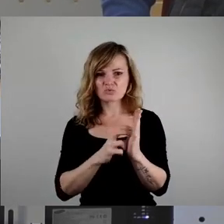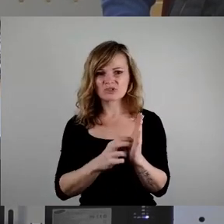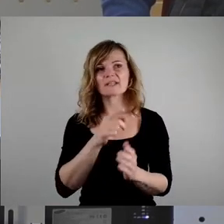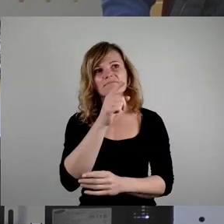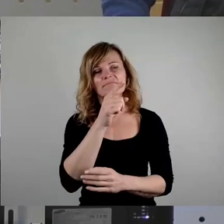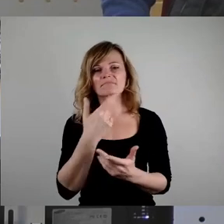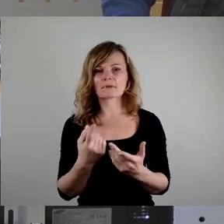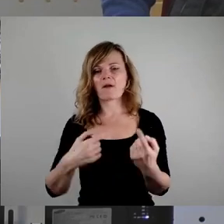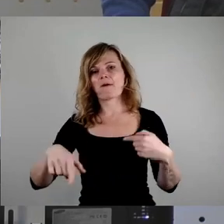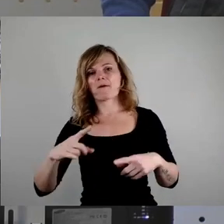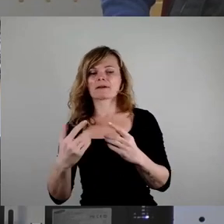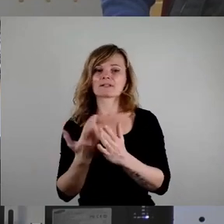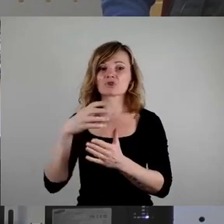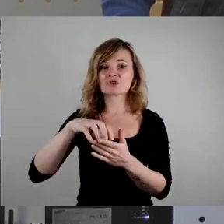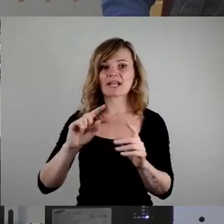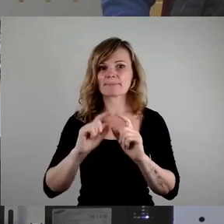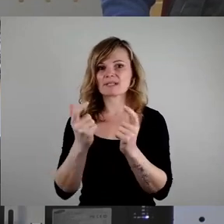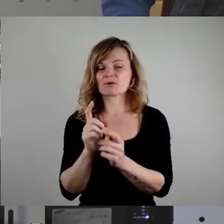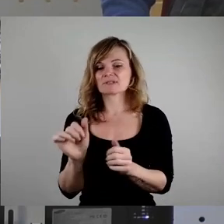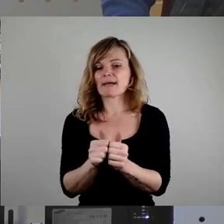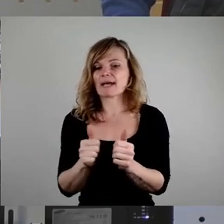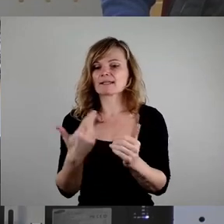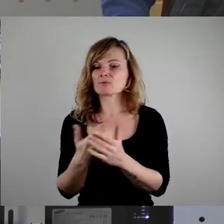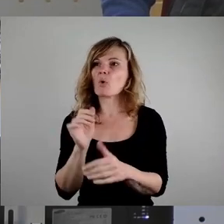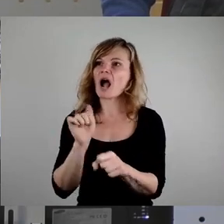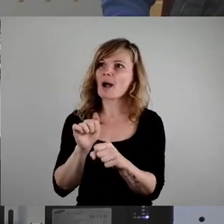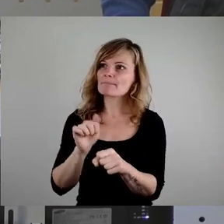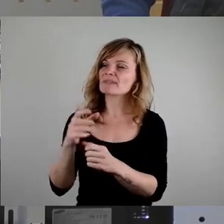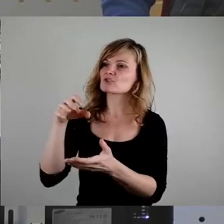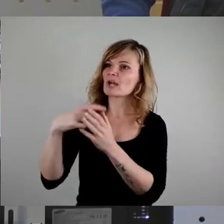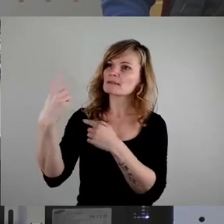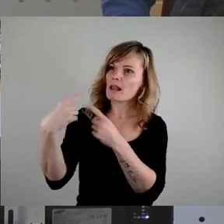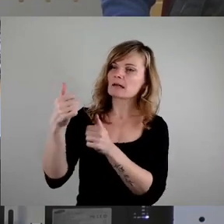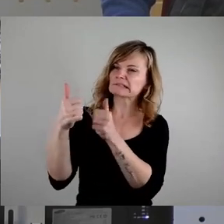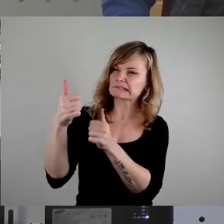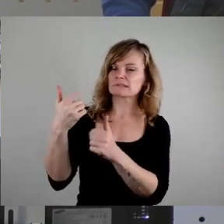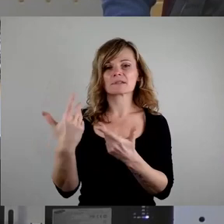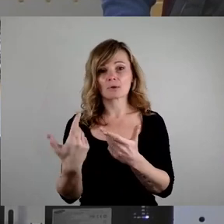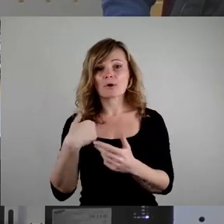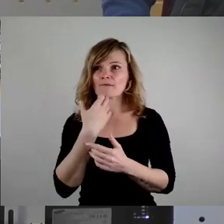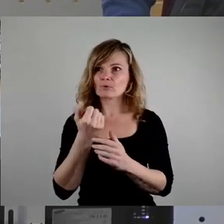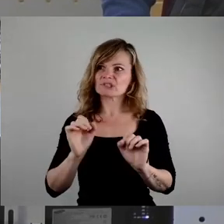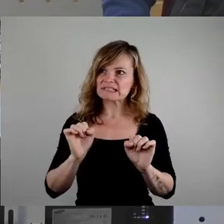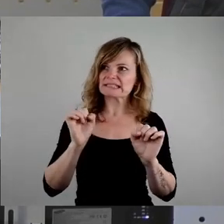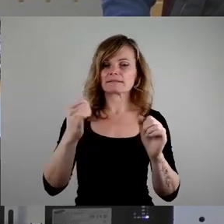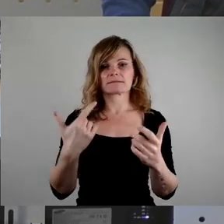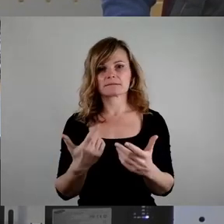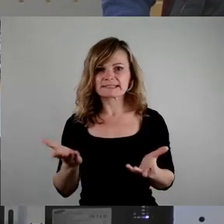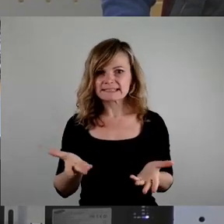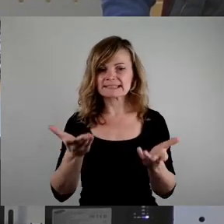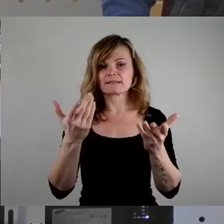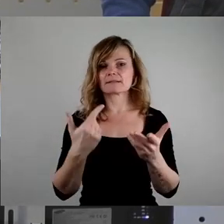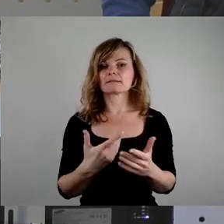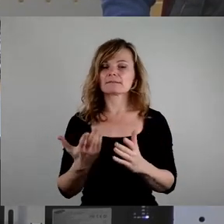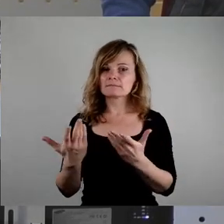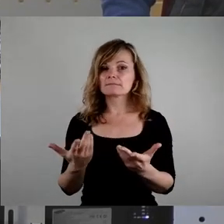kooperieren die Stadtbezirksbeiräte dann mit Ämtern der Stadt, um die Dinge, die sie bewegen wollen, zu bewegen und auch mal an einem größeren Rad